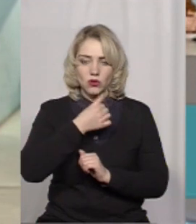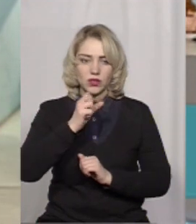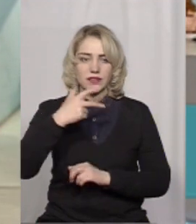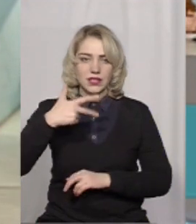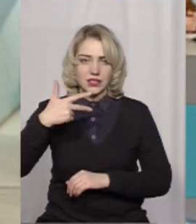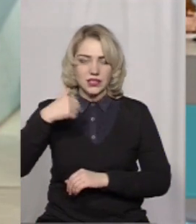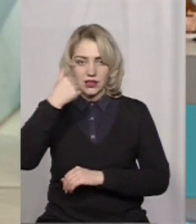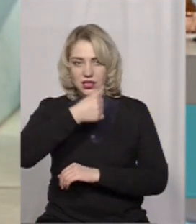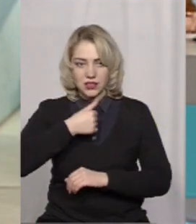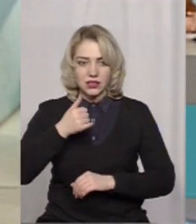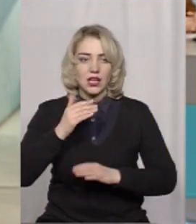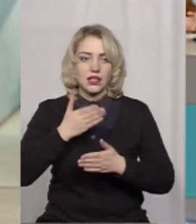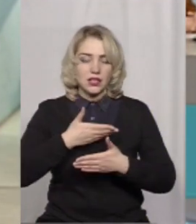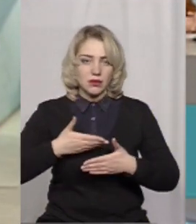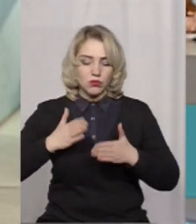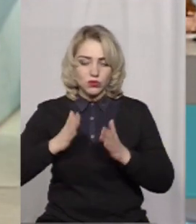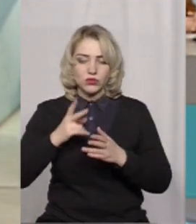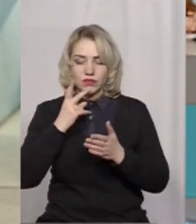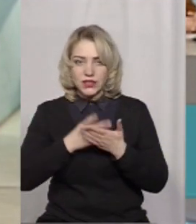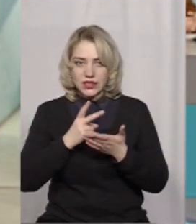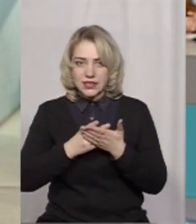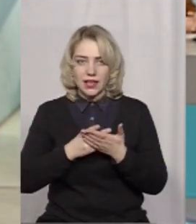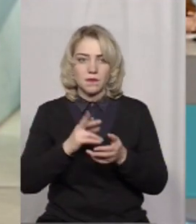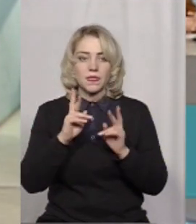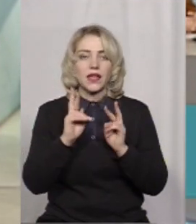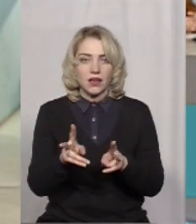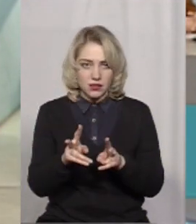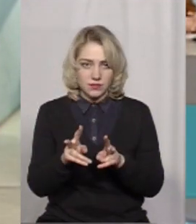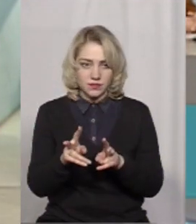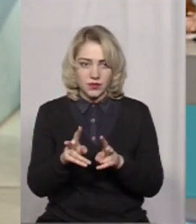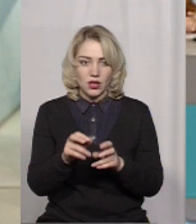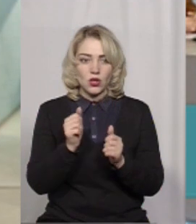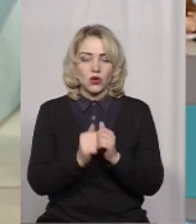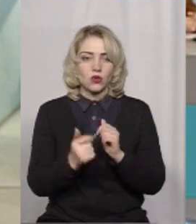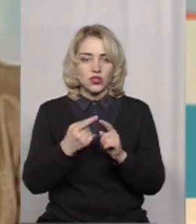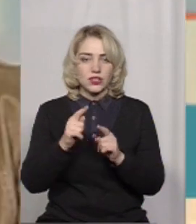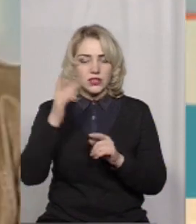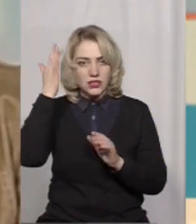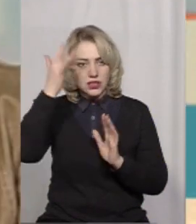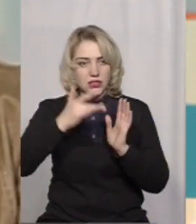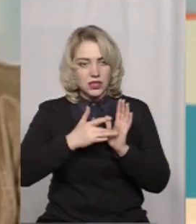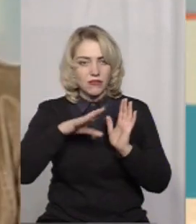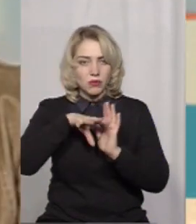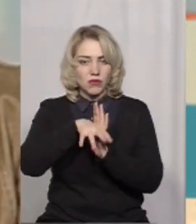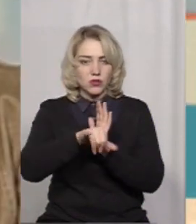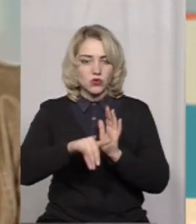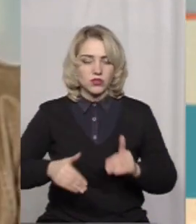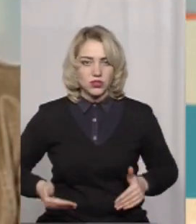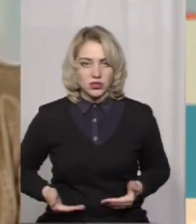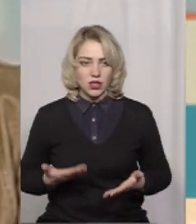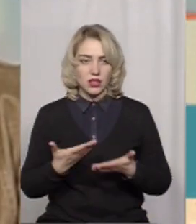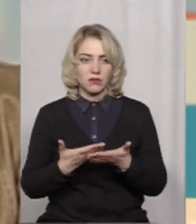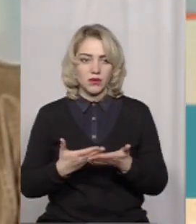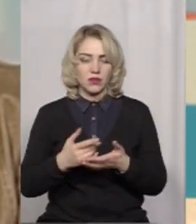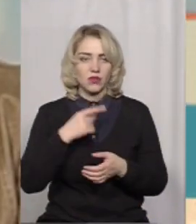30 років. І будуть дивитися, як кожна із цілей впроваджується в життя. Якщо,